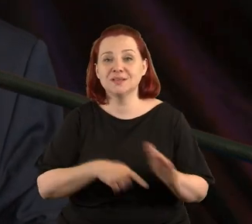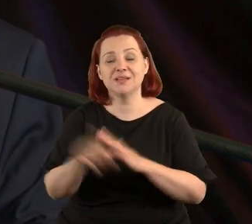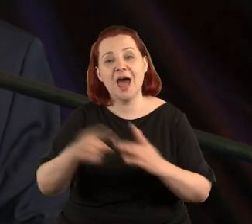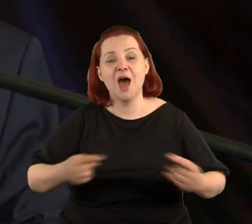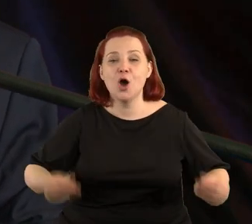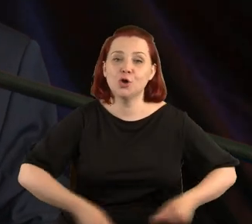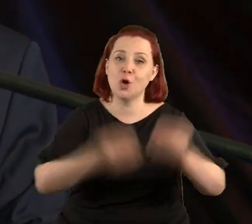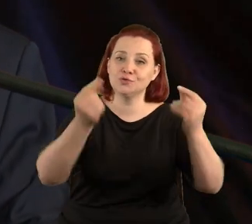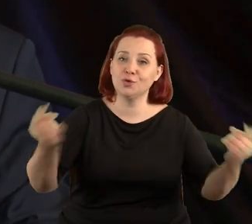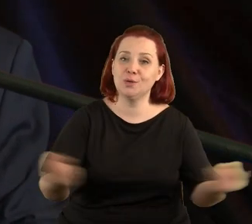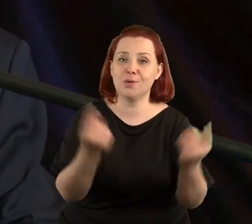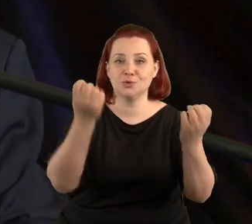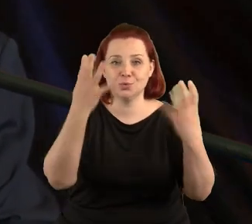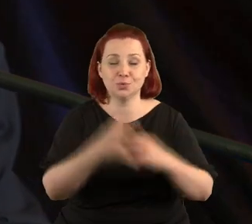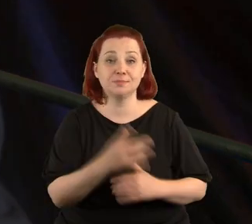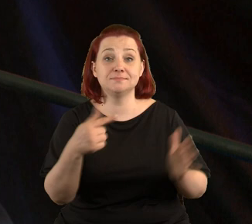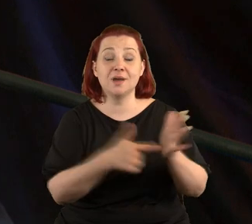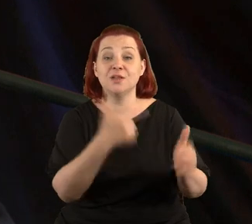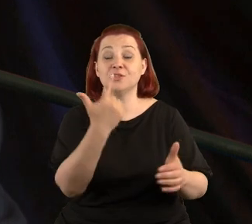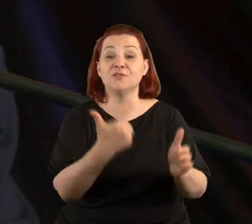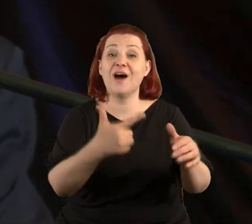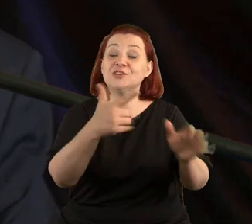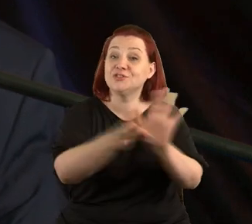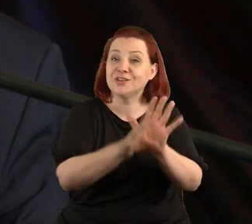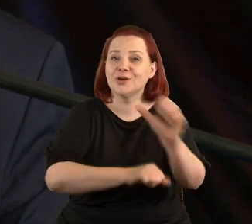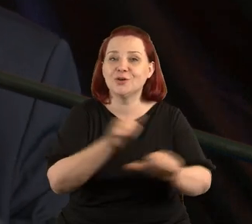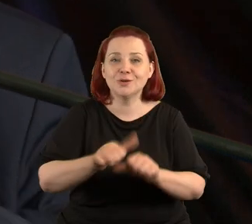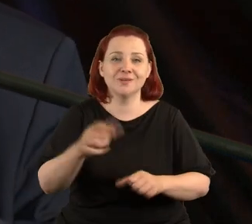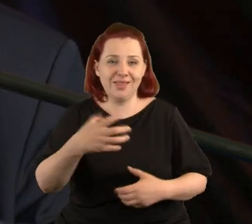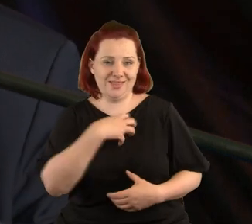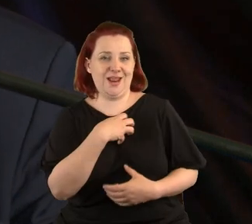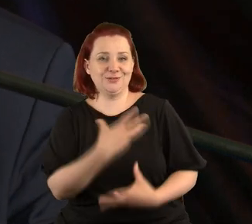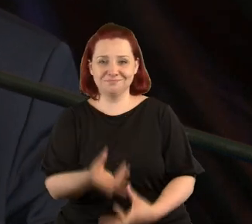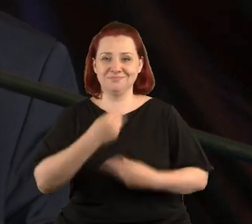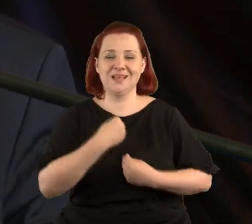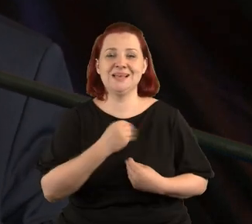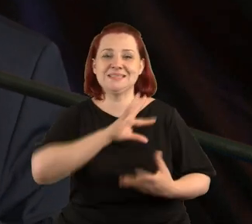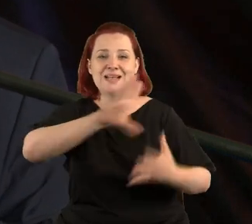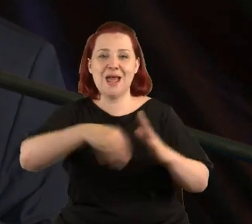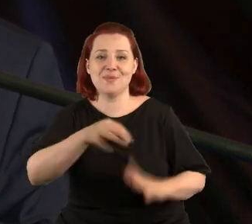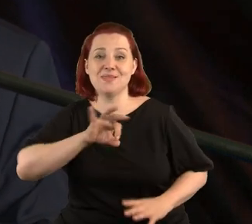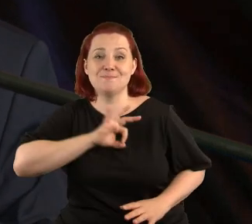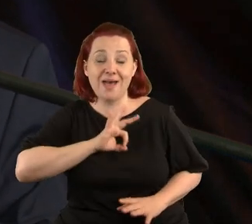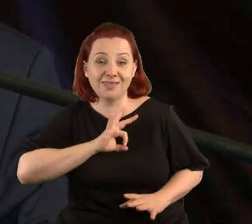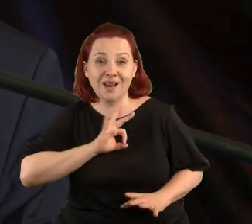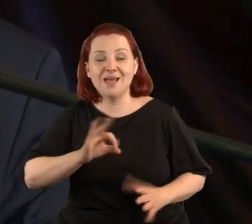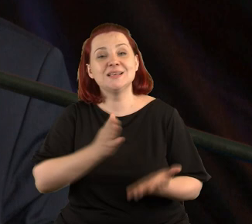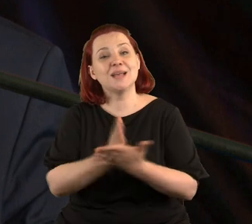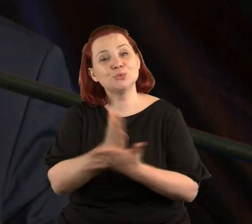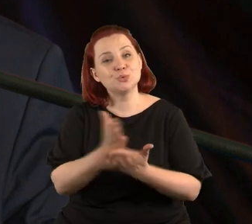kultury. W roku 2019 pan dyrektor otrzymał srebrny medal Zasłużony